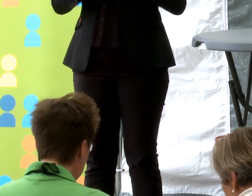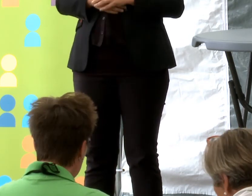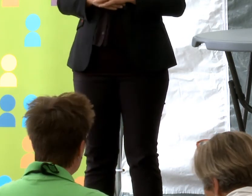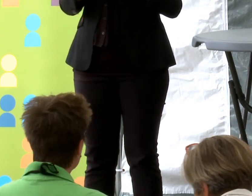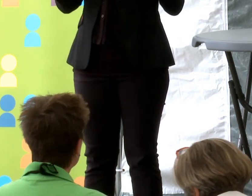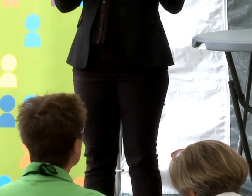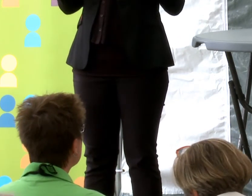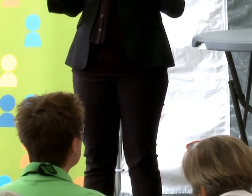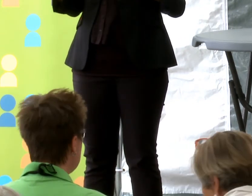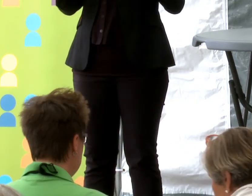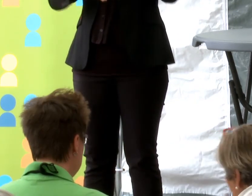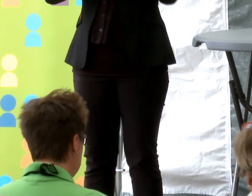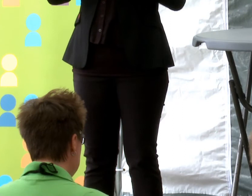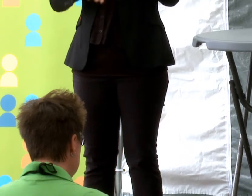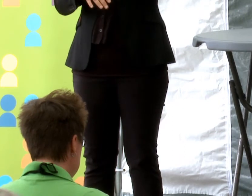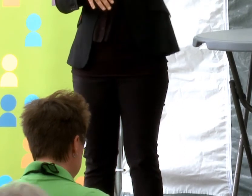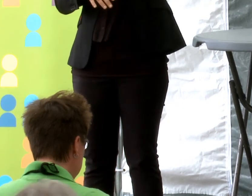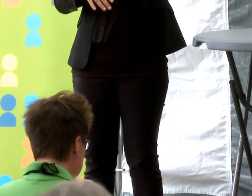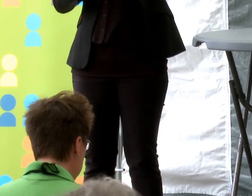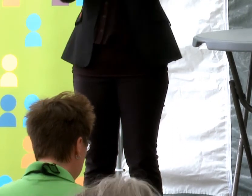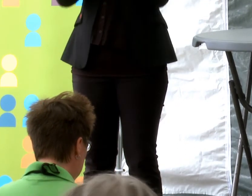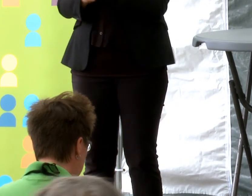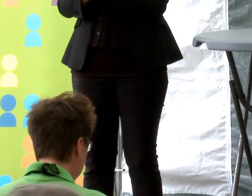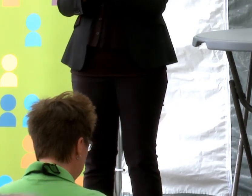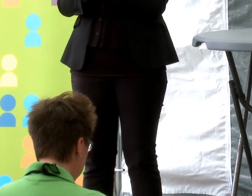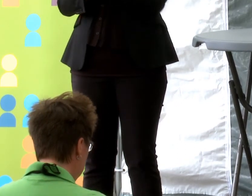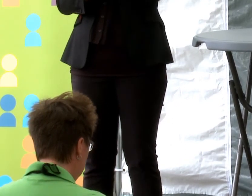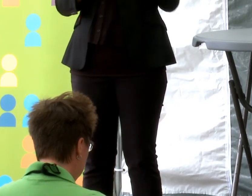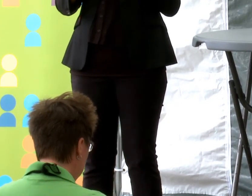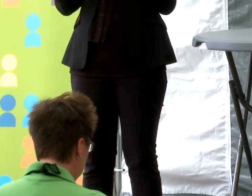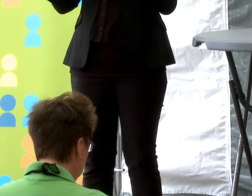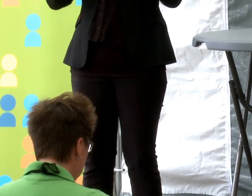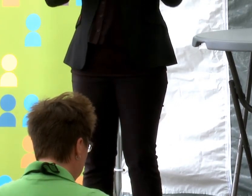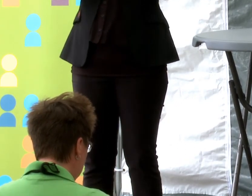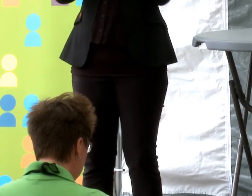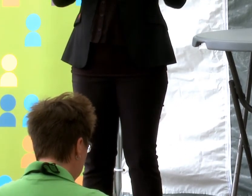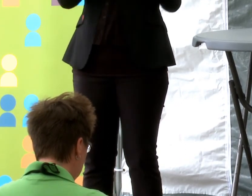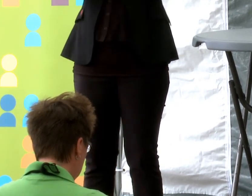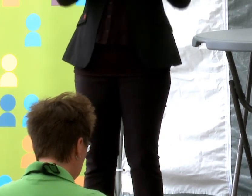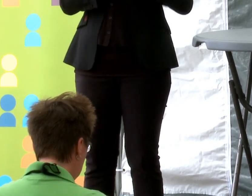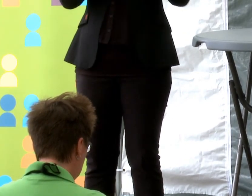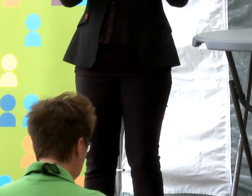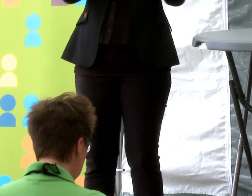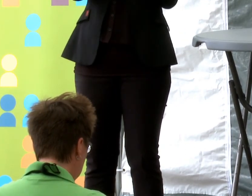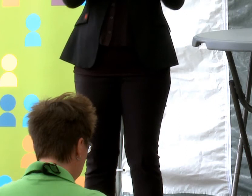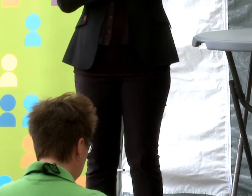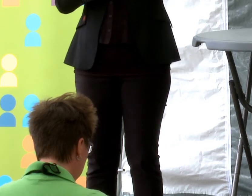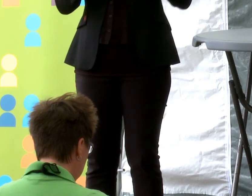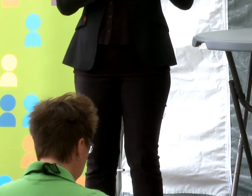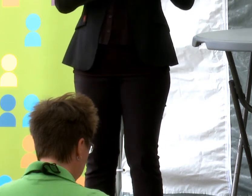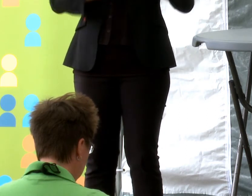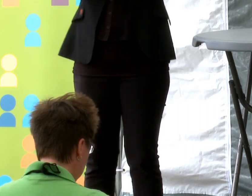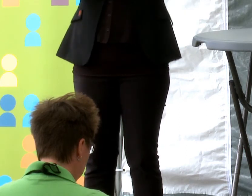Idag handlar det då om åldersdiskriminering och vi arrangerar det här seminariet i samarbete med forskningsrådet för arbetsliv och socialvetenskap och